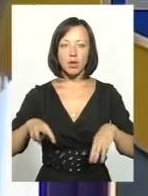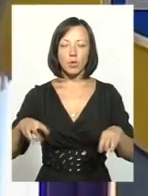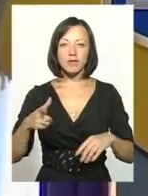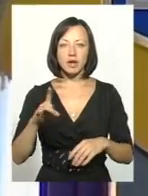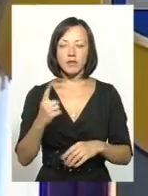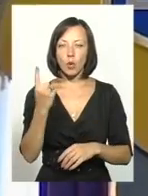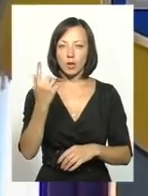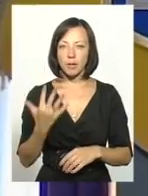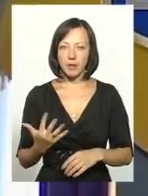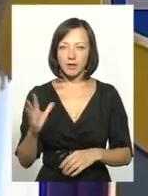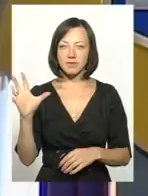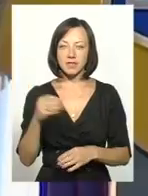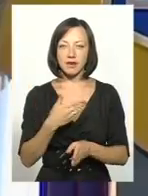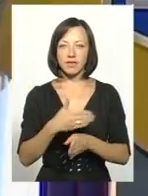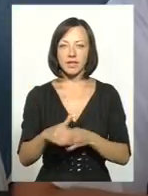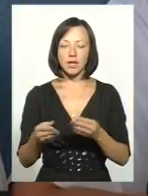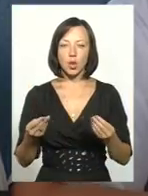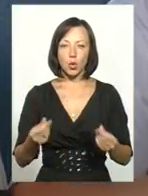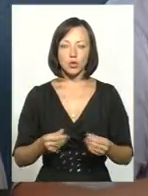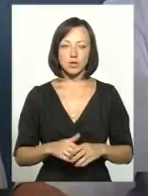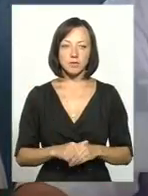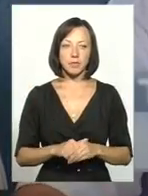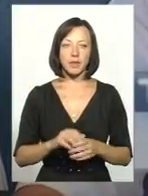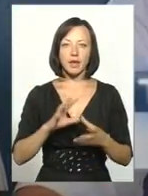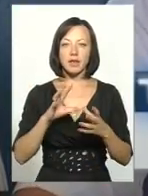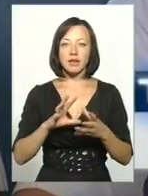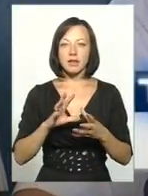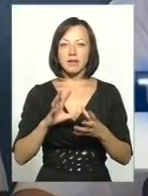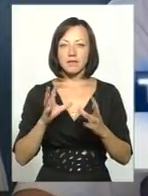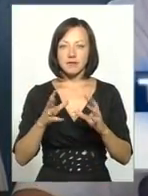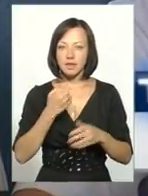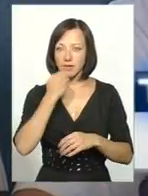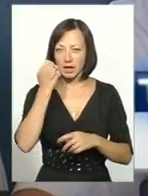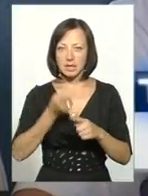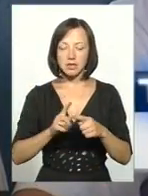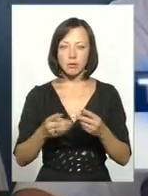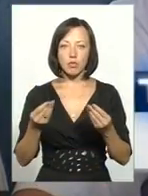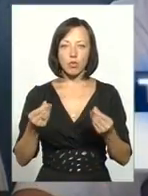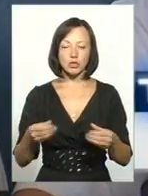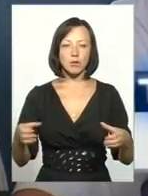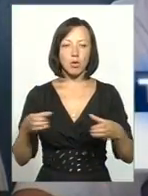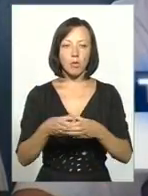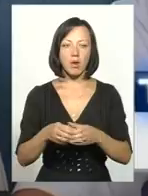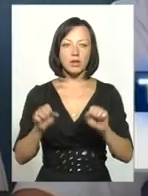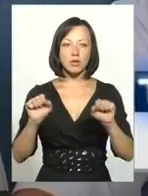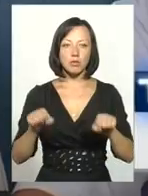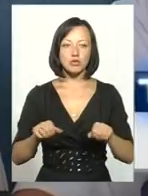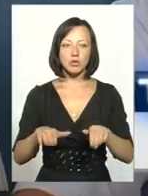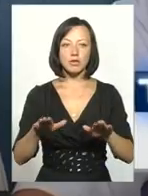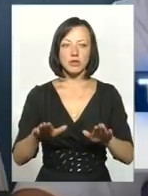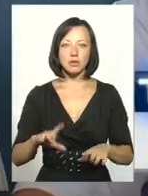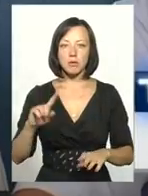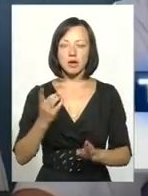п'яту частину від усіх виділених коштів. Завдяки цим коштам громади можуть вирішити першочергові потреби щодо